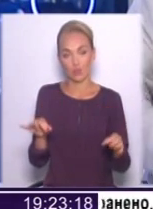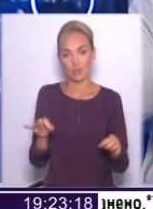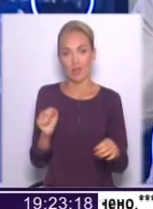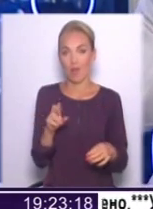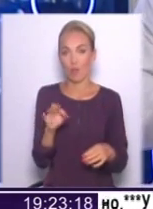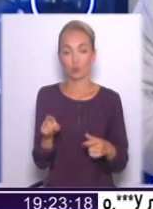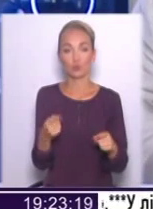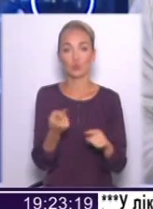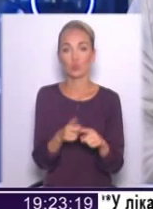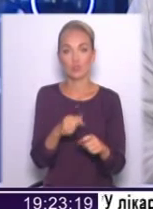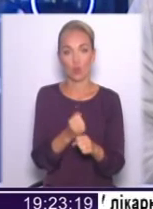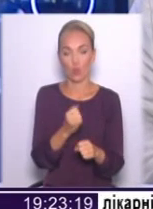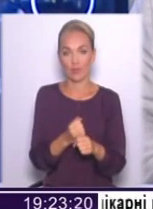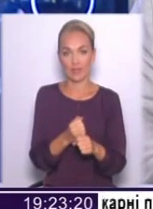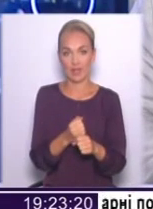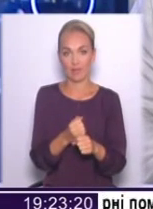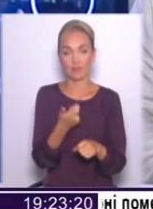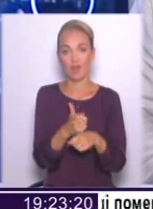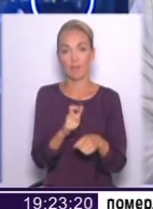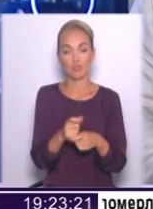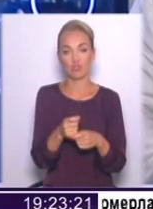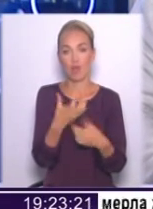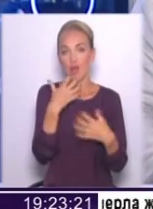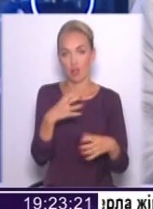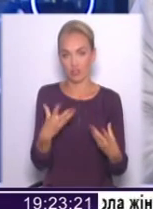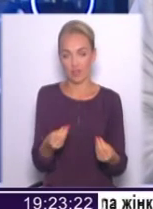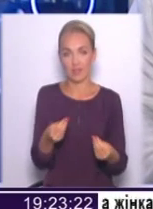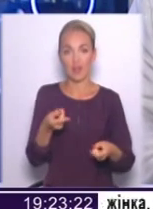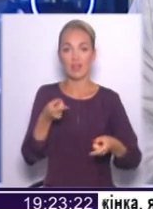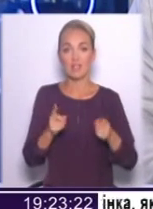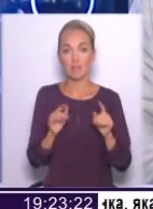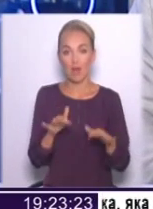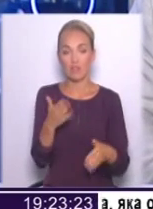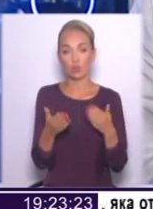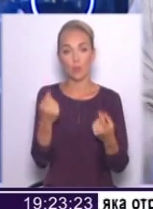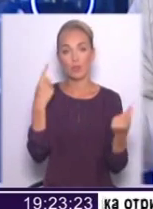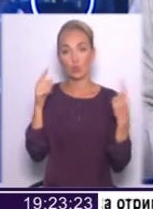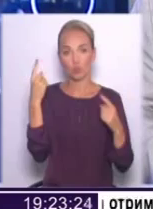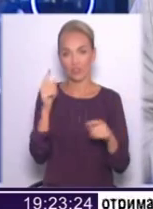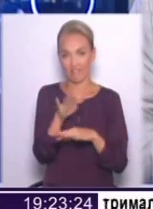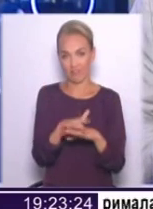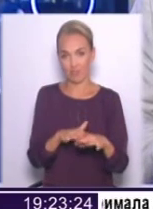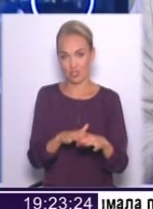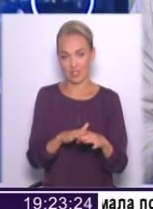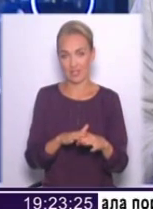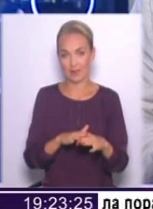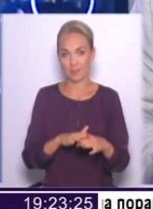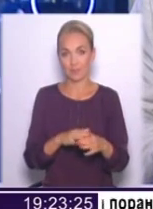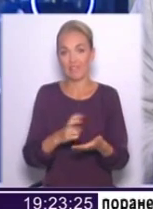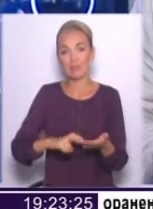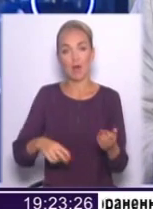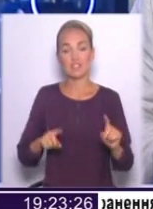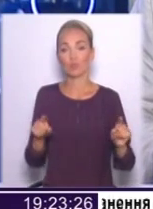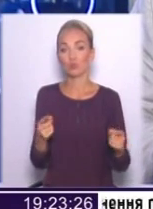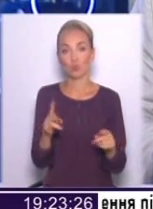робите це в найбільш гарячий день, або ще що не буде. Тобто, насправді, якщо придумувати, вибачте на слово, відмазки, чому не потрібно цього